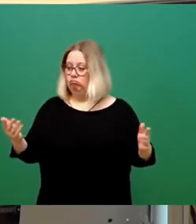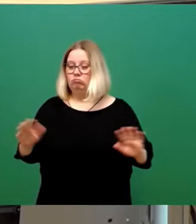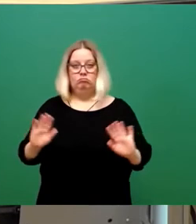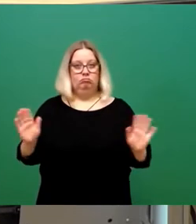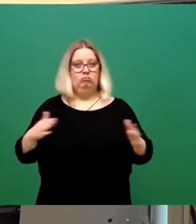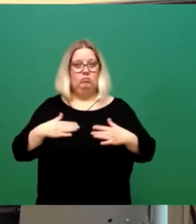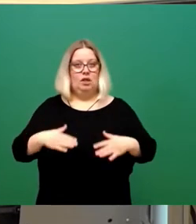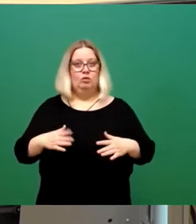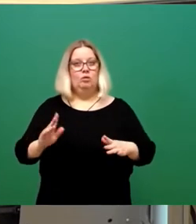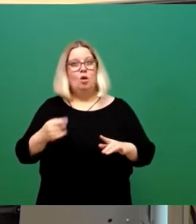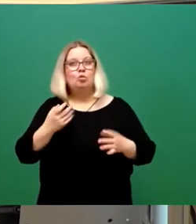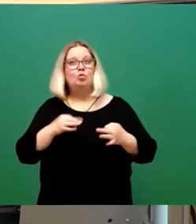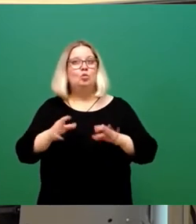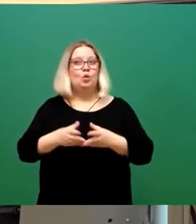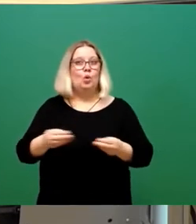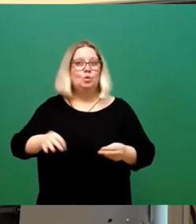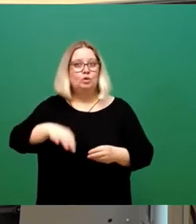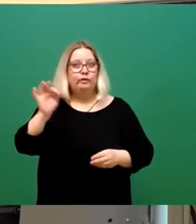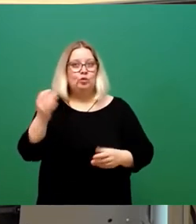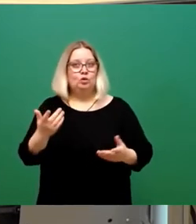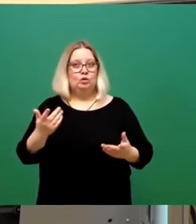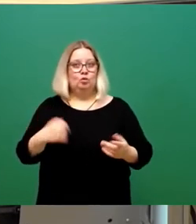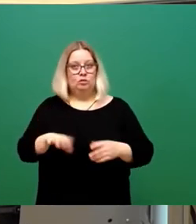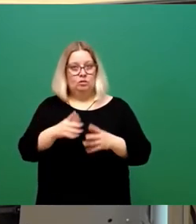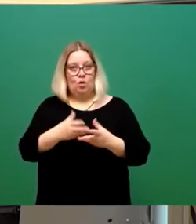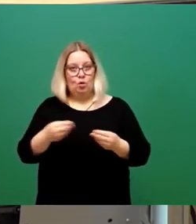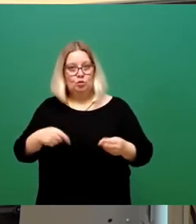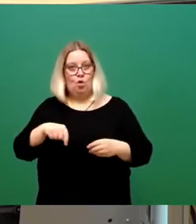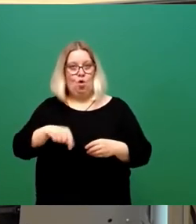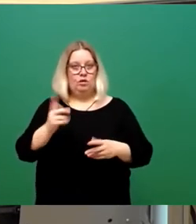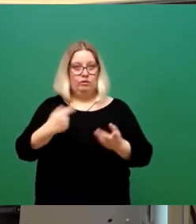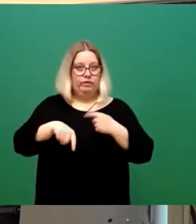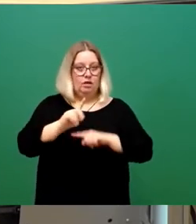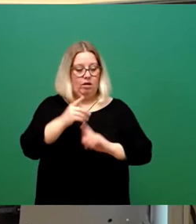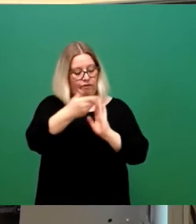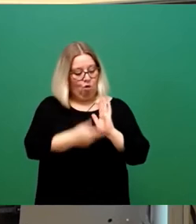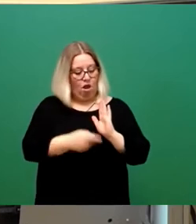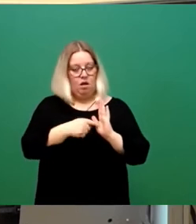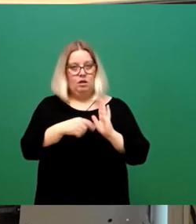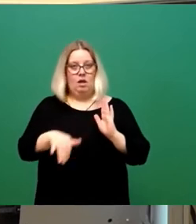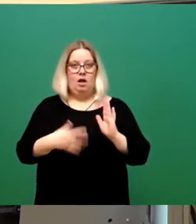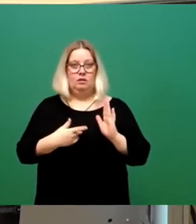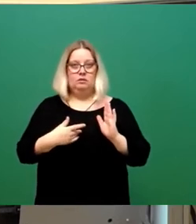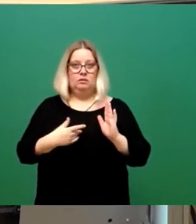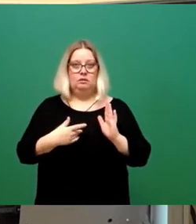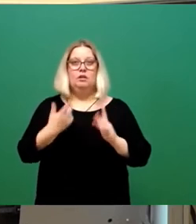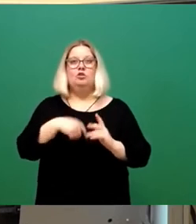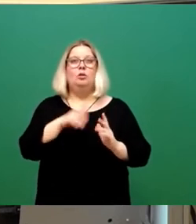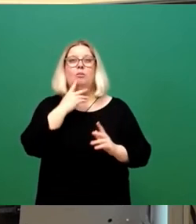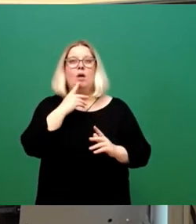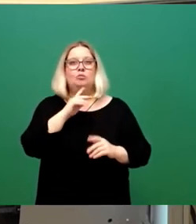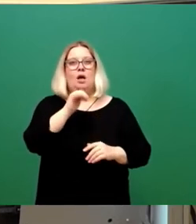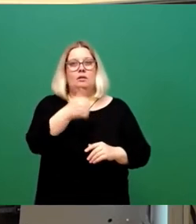sinnige Lösungen gefunden und die Lösungen, die heute zum Teil wieder in der Vorlage stehen und zwar nicht unter der Vorzugsvariante 1a,